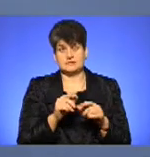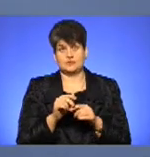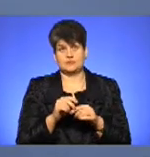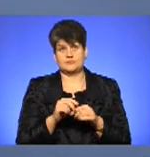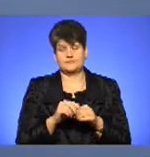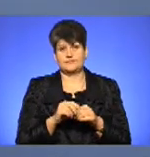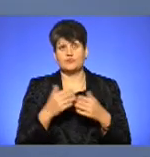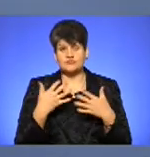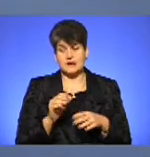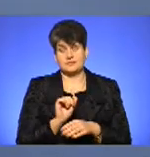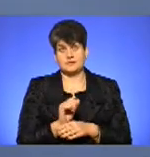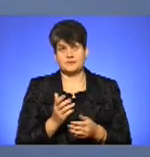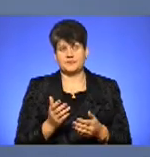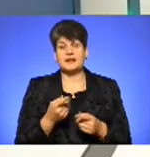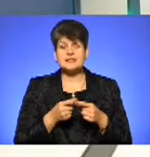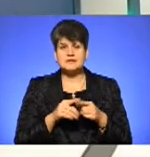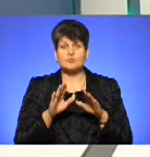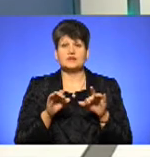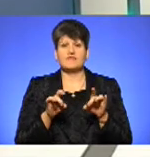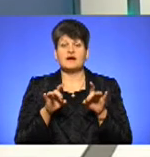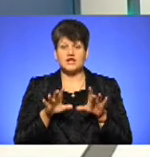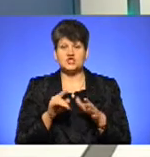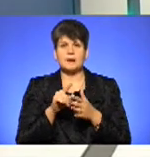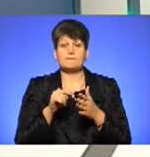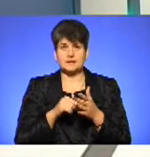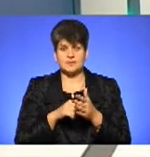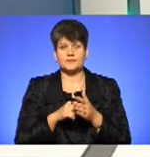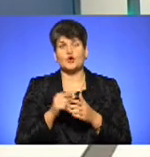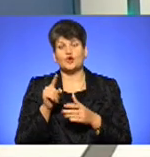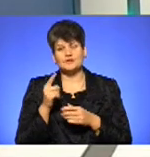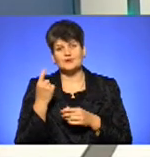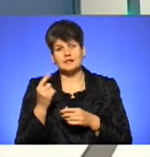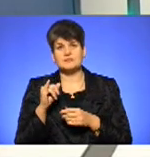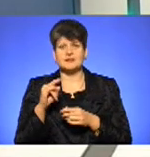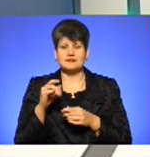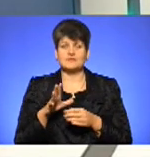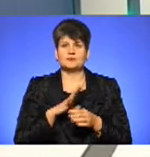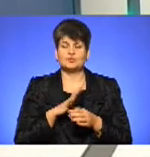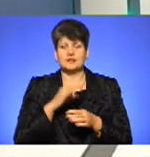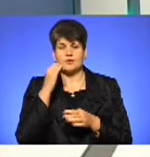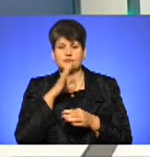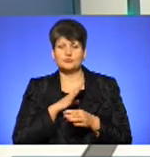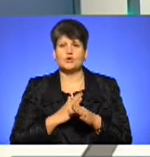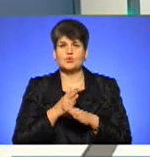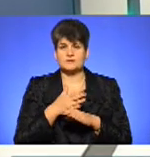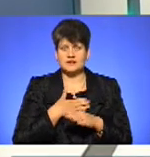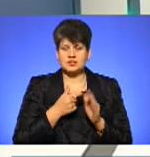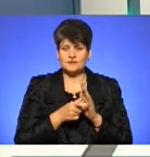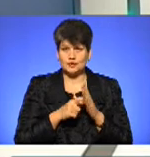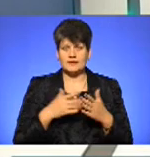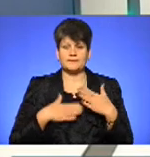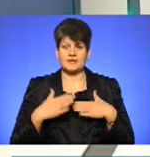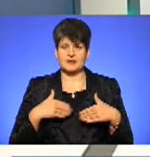перестали. Це буде вирішенням питання. Одним із. Я вам дякую, що були гостем нашої студії. Рад вітати вас на